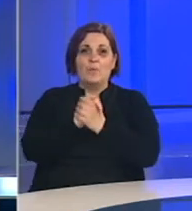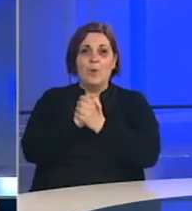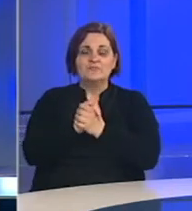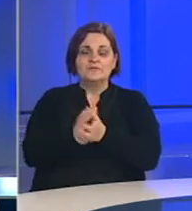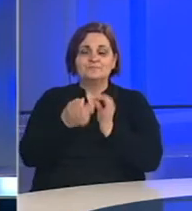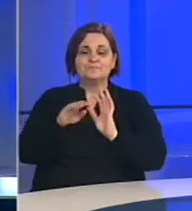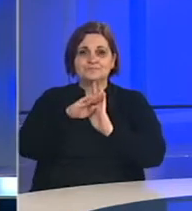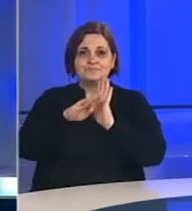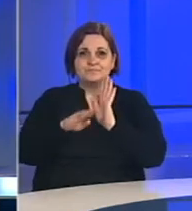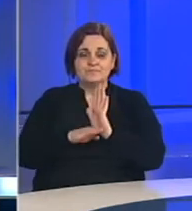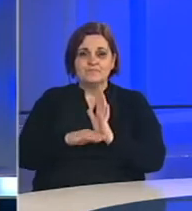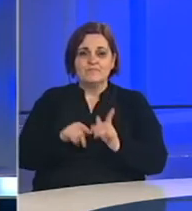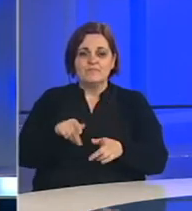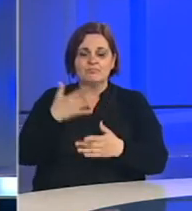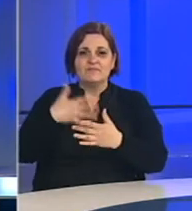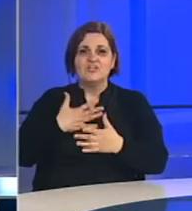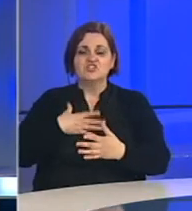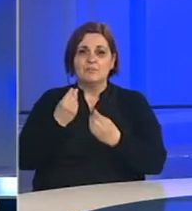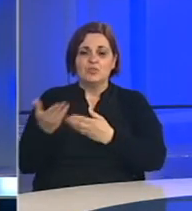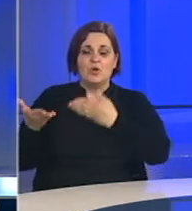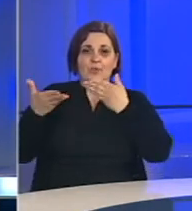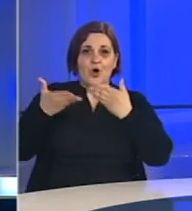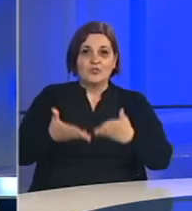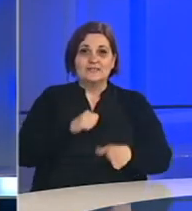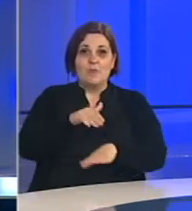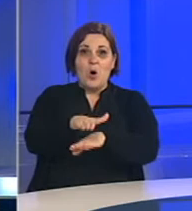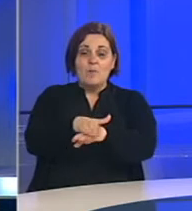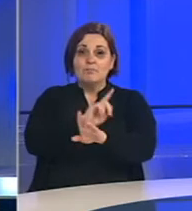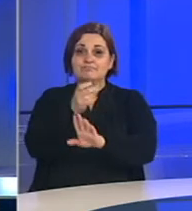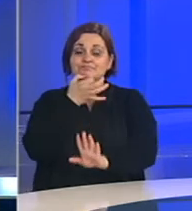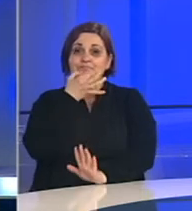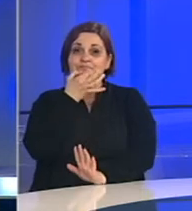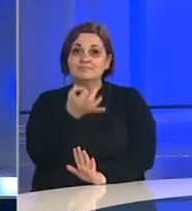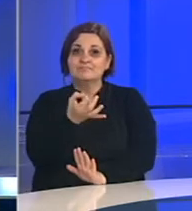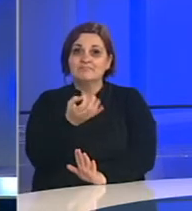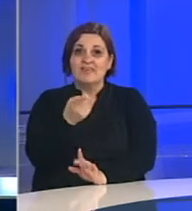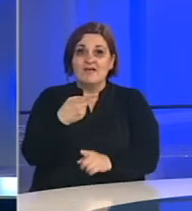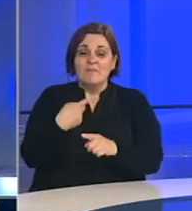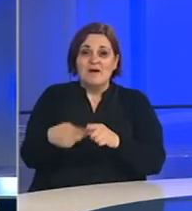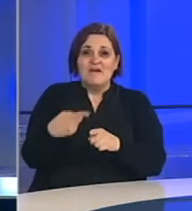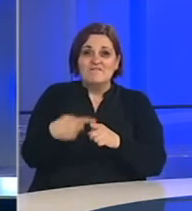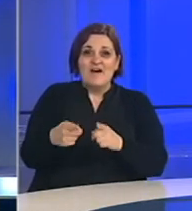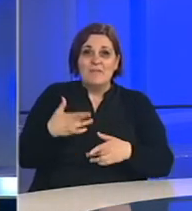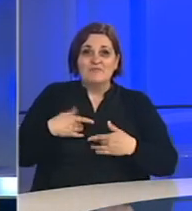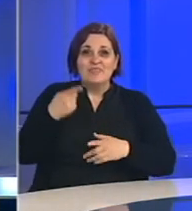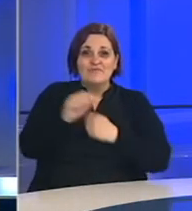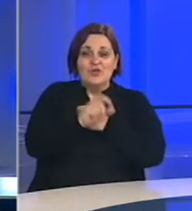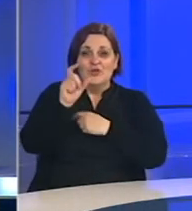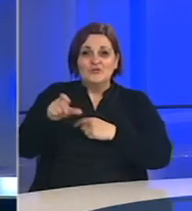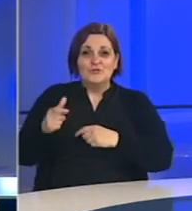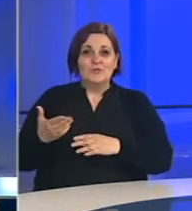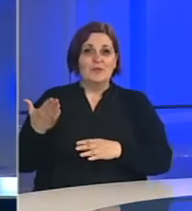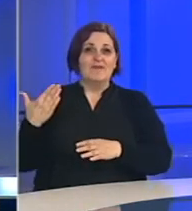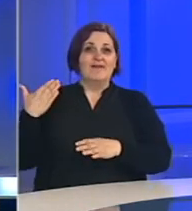u specijalnom programu BHT1. Želim joj dobrodošlicu. Evo na samom početku pitanje nedostaju li profesorima njihovi studenti